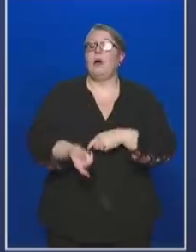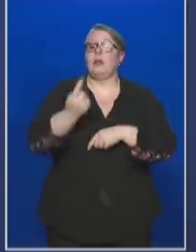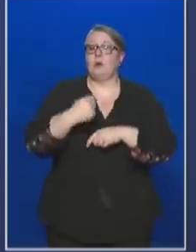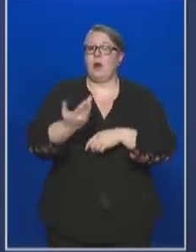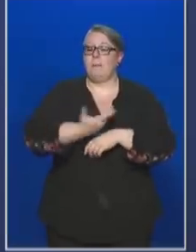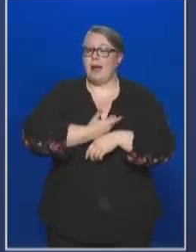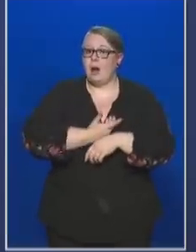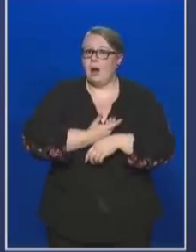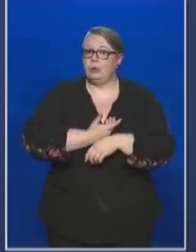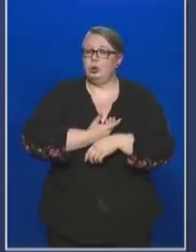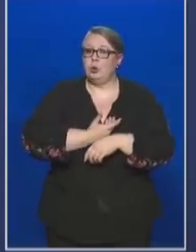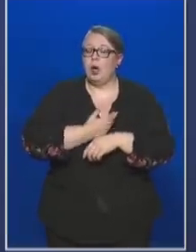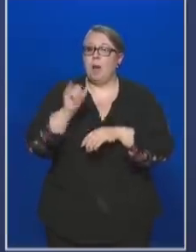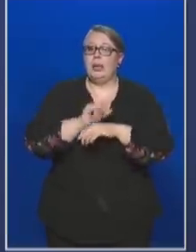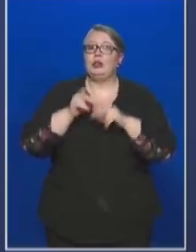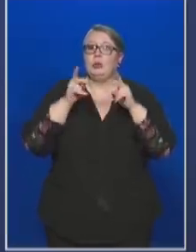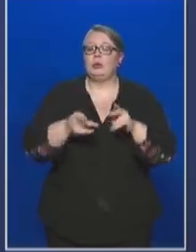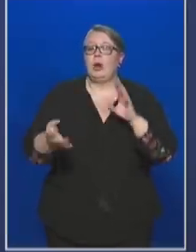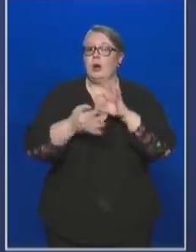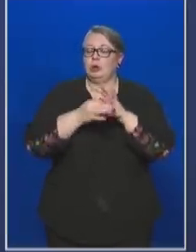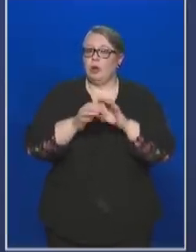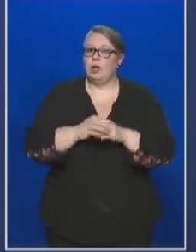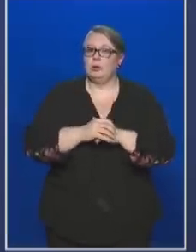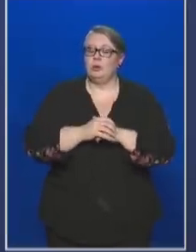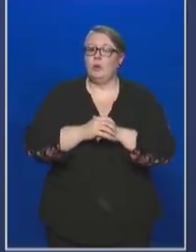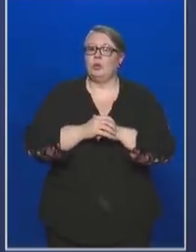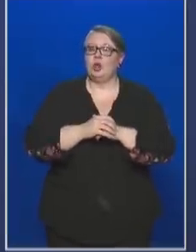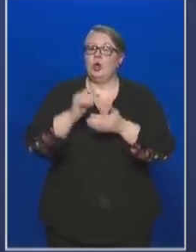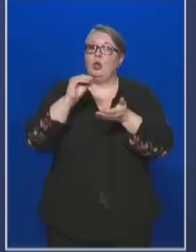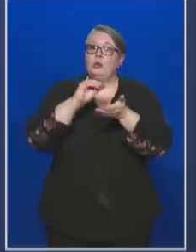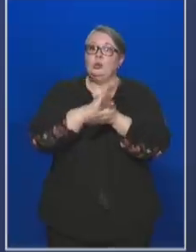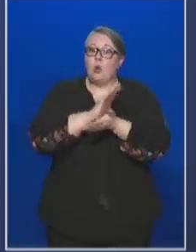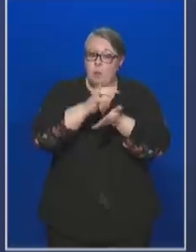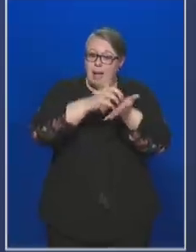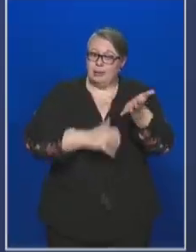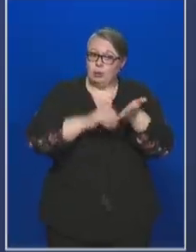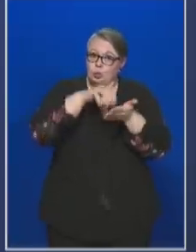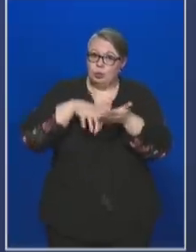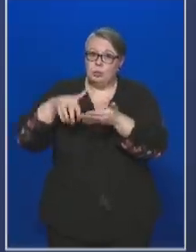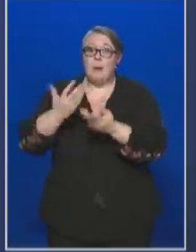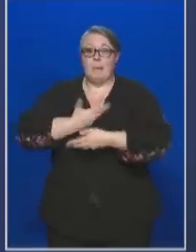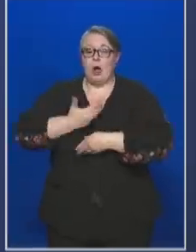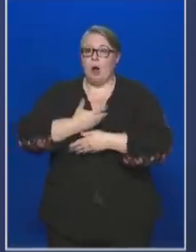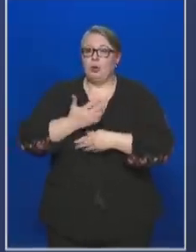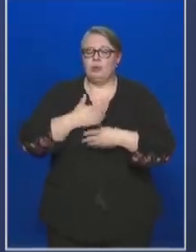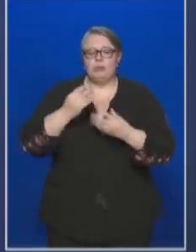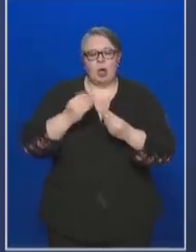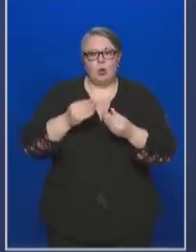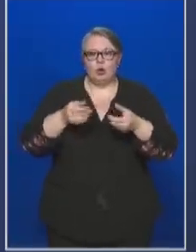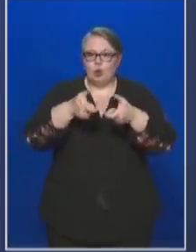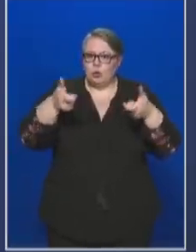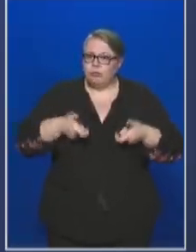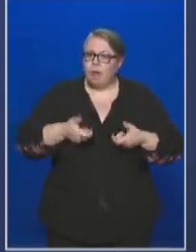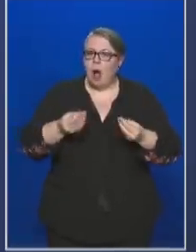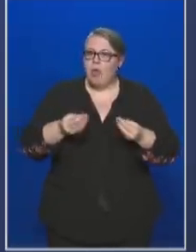a Pesti úttal kapcsolatos dokumentációt, amely egy jelentős mennyiségű